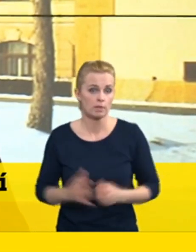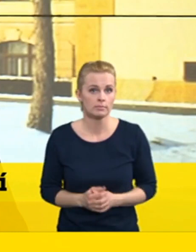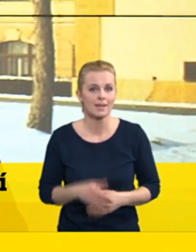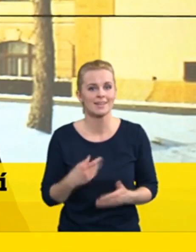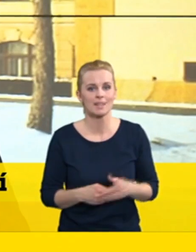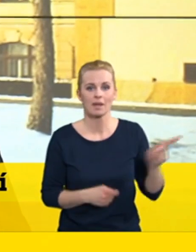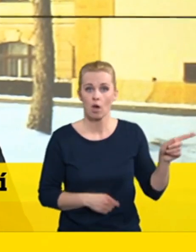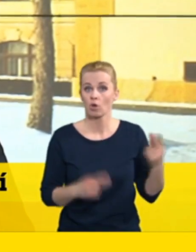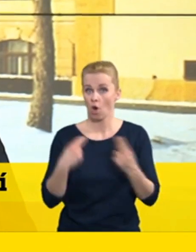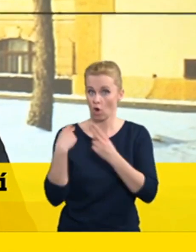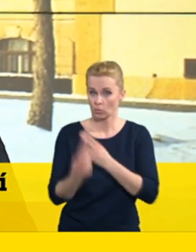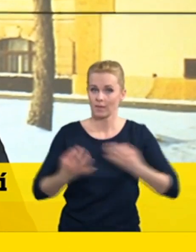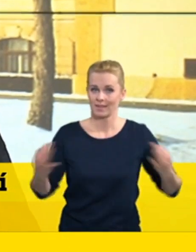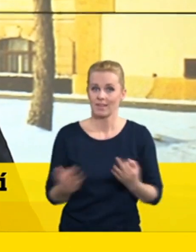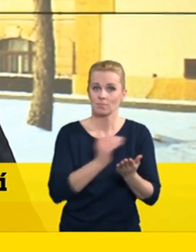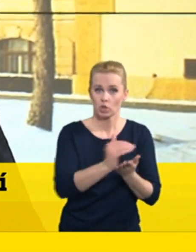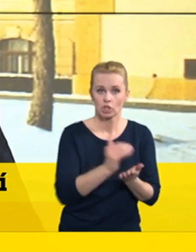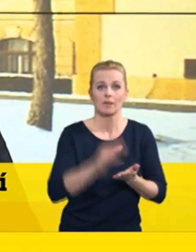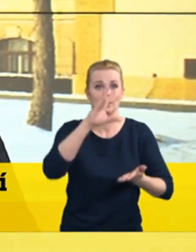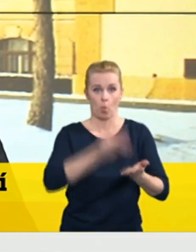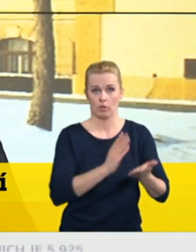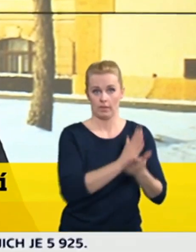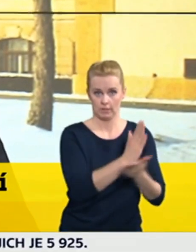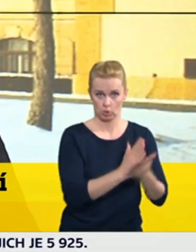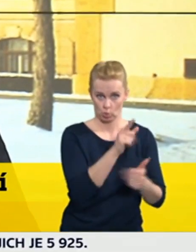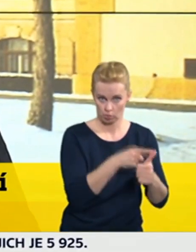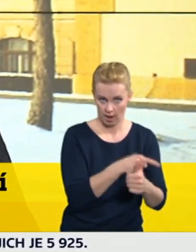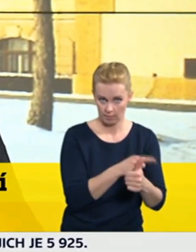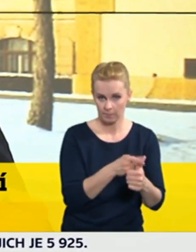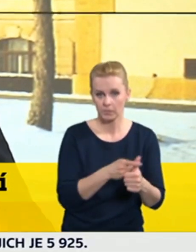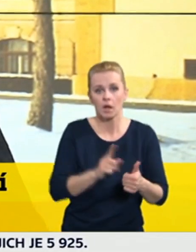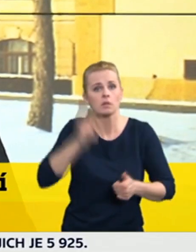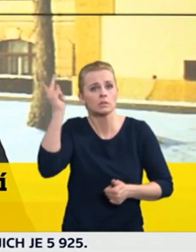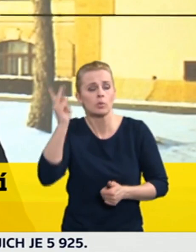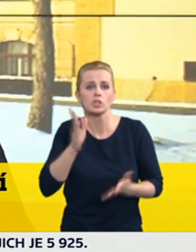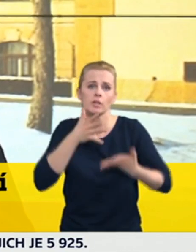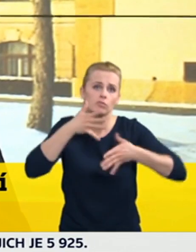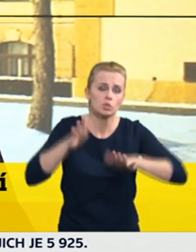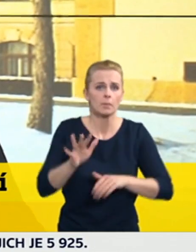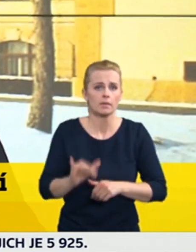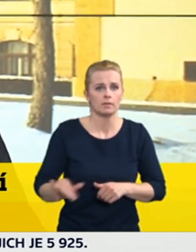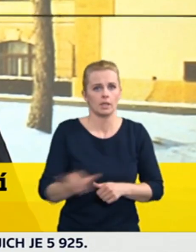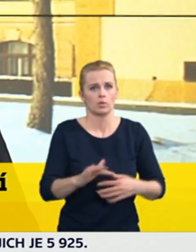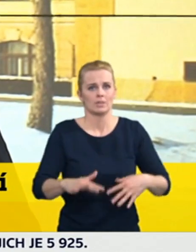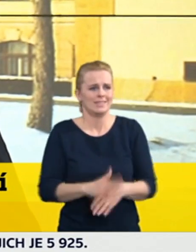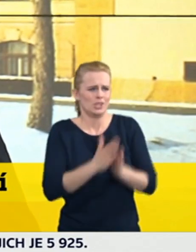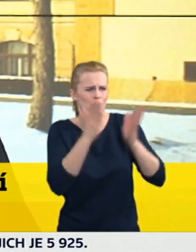odpovídal na poskytování ubytovacích služeb, kdy jsou regulovány takto, nicméně pokud si tento člověk prodajme